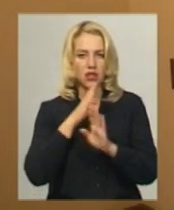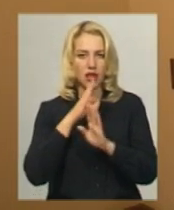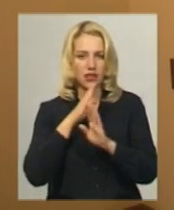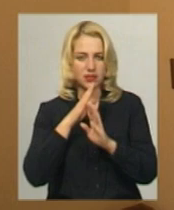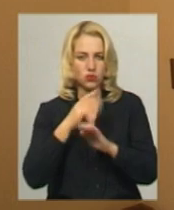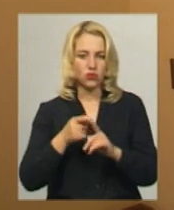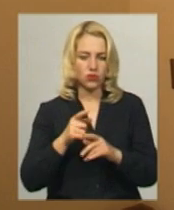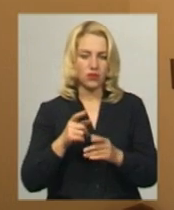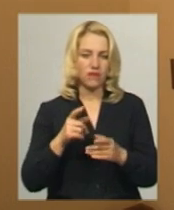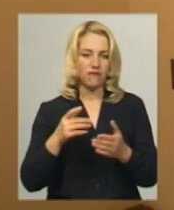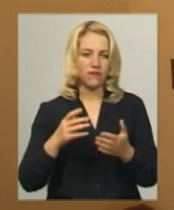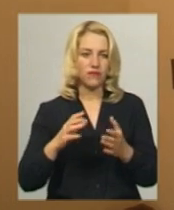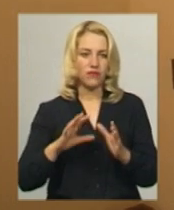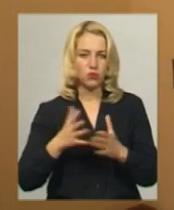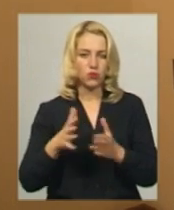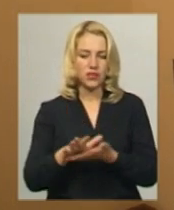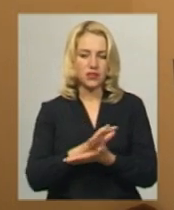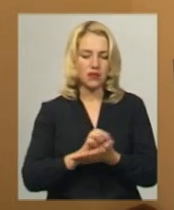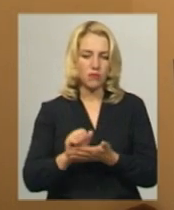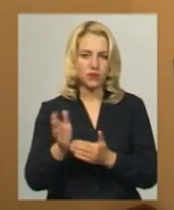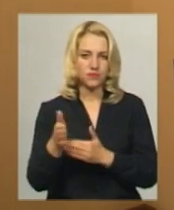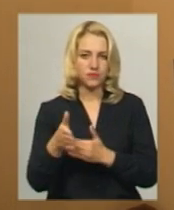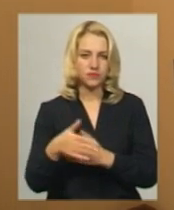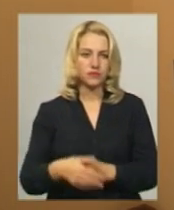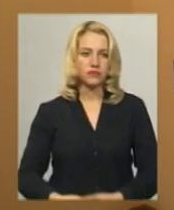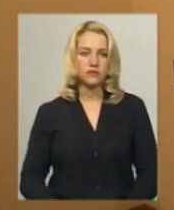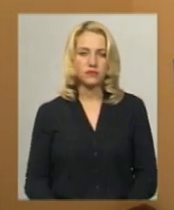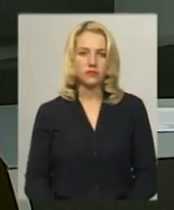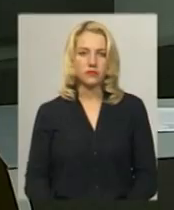відбулись саме загинули водні живі ресурси.